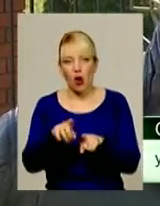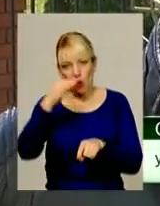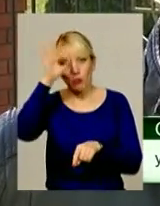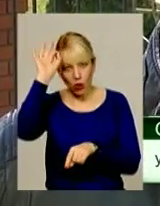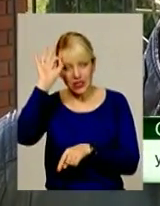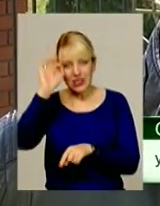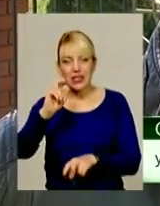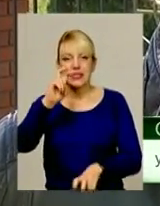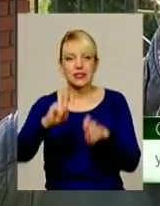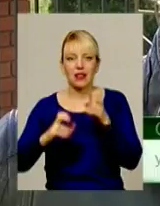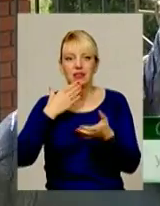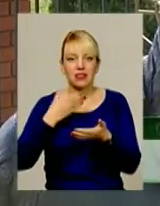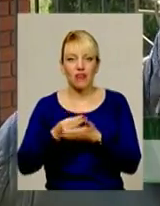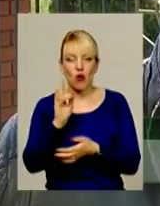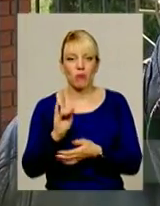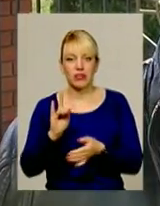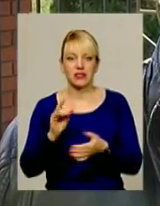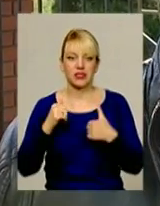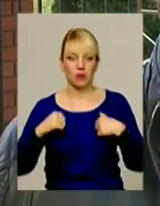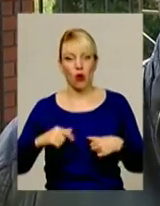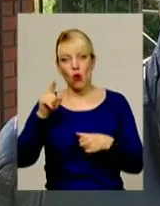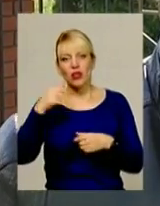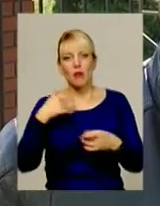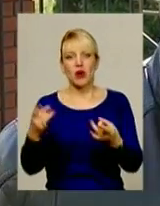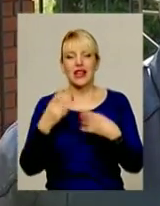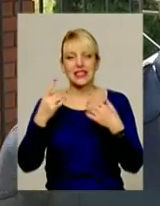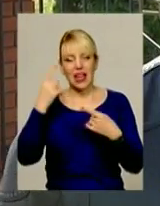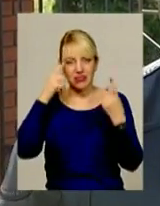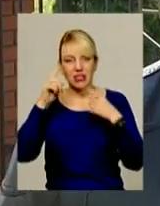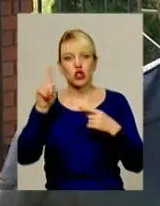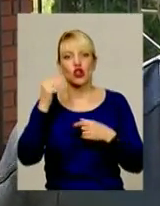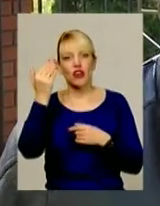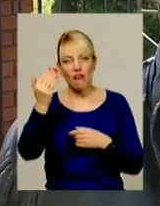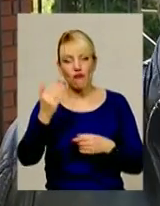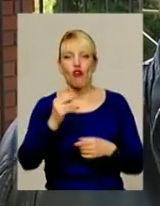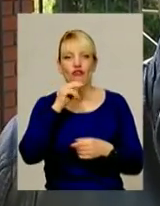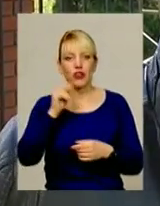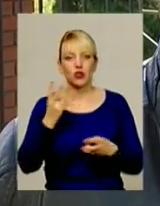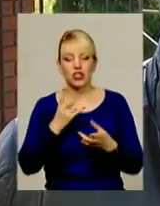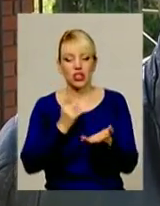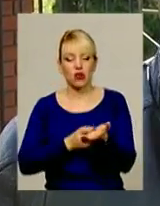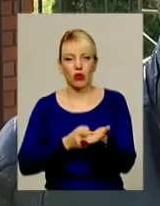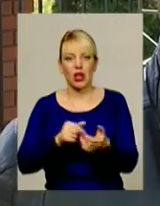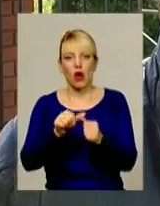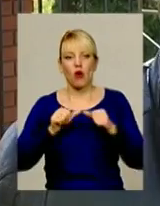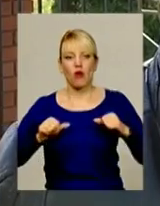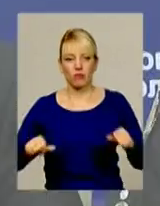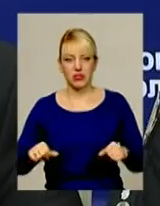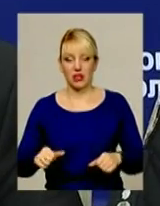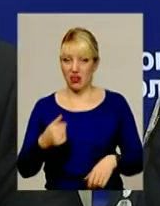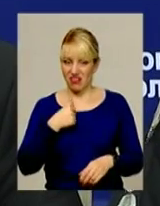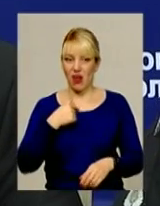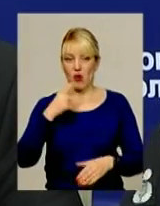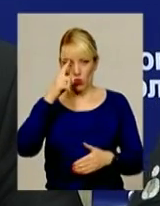на своїй должності спокійно? Він нам розповідає сказки, що його вину має вказати слідство чи комісія. Я вибачений, що цей людина повинен уйти.